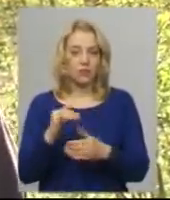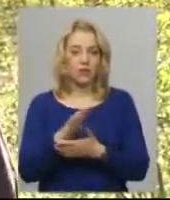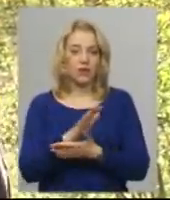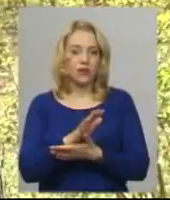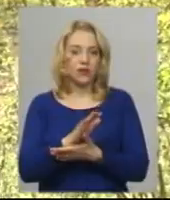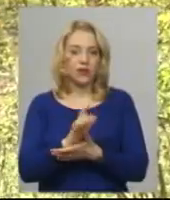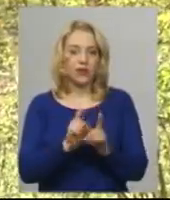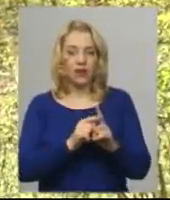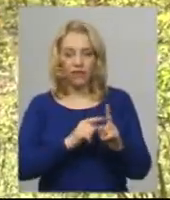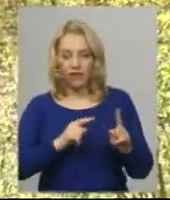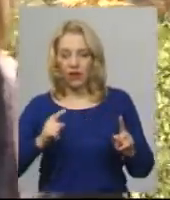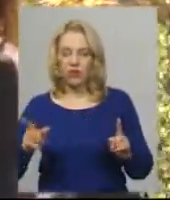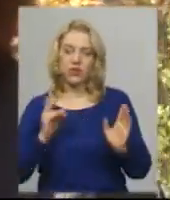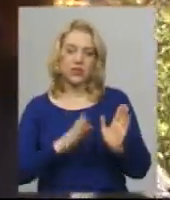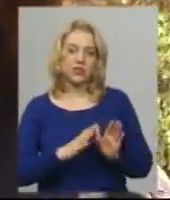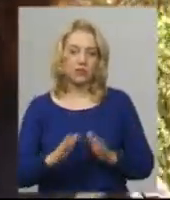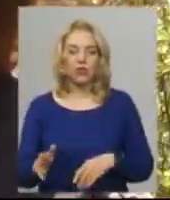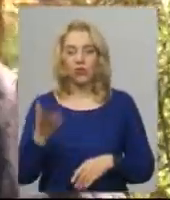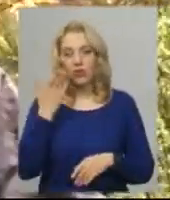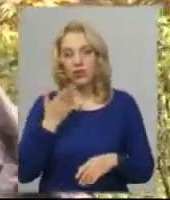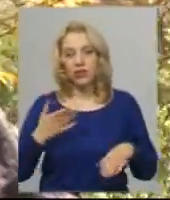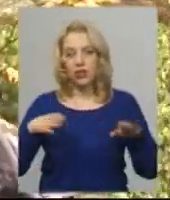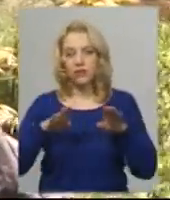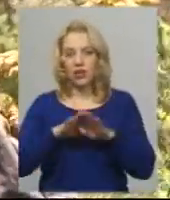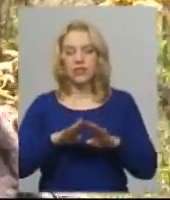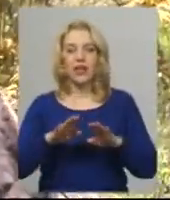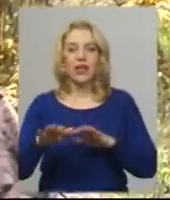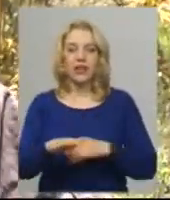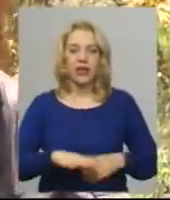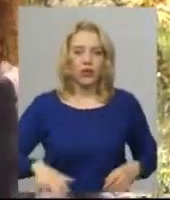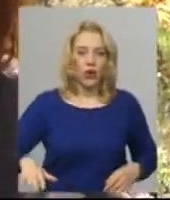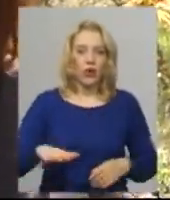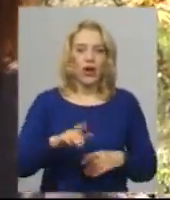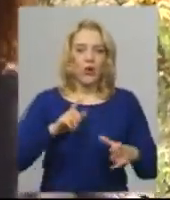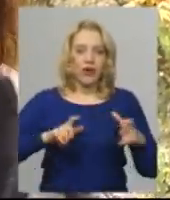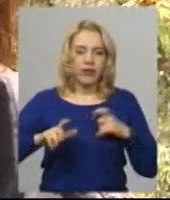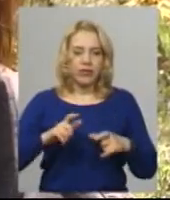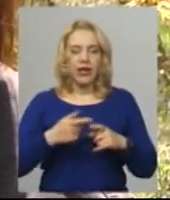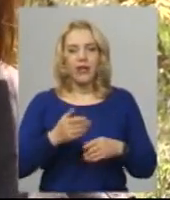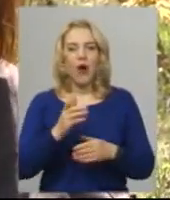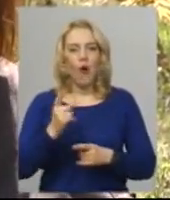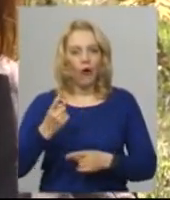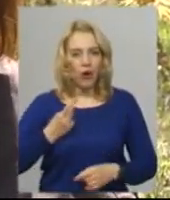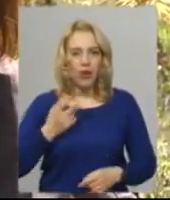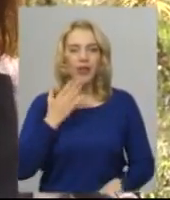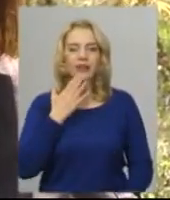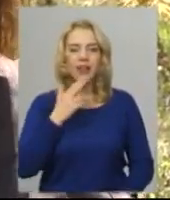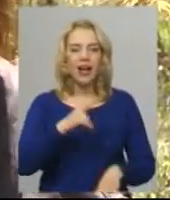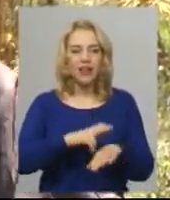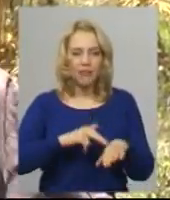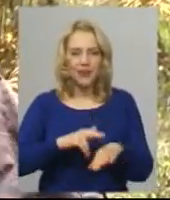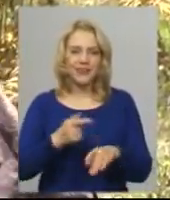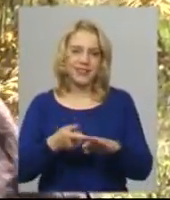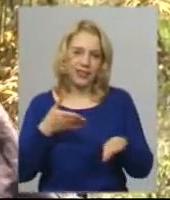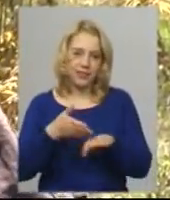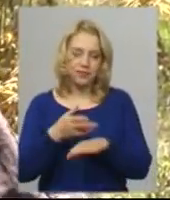систематично і постійно. Коли закривається територія університету, служба охорони і служба національної поліції, яка в нас тут є частими